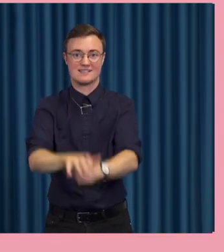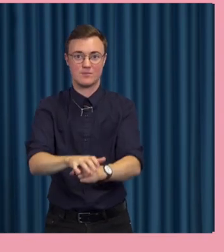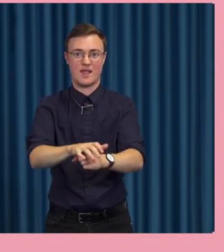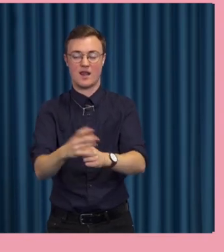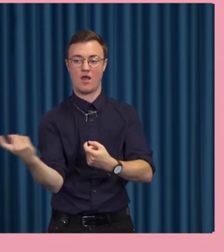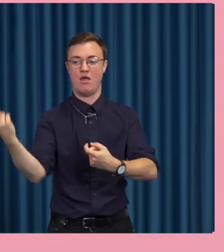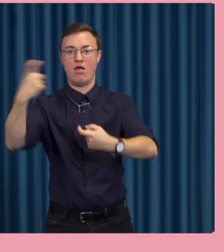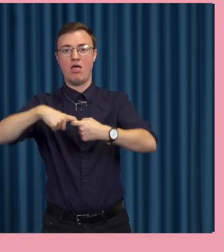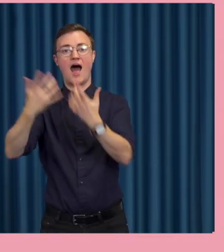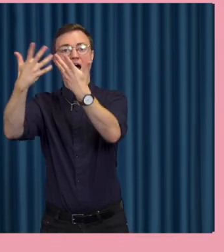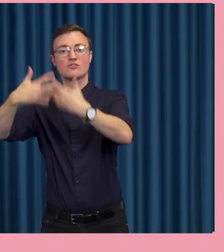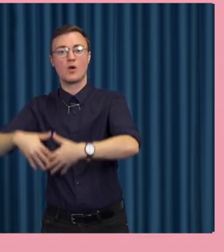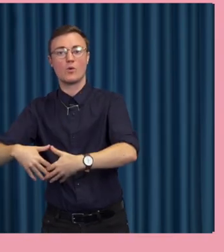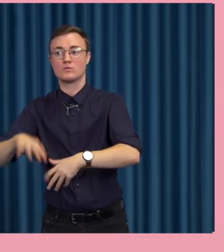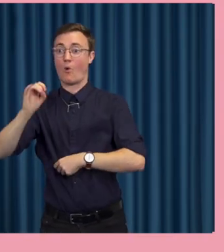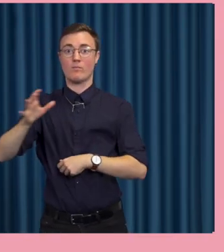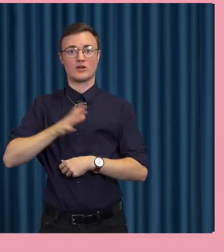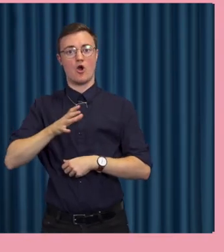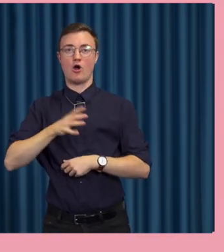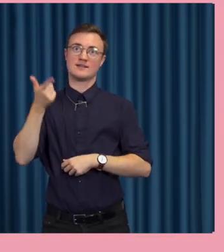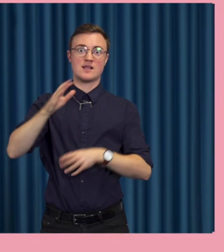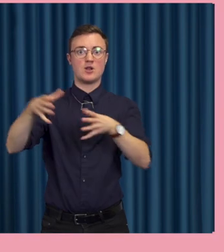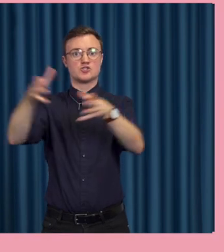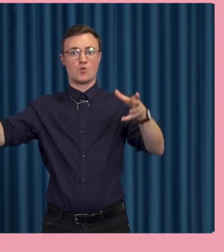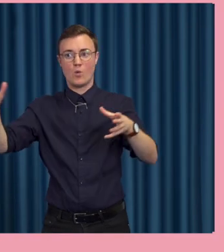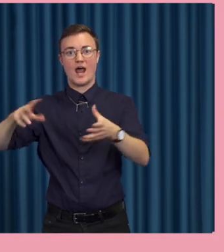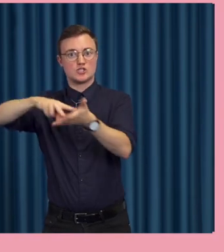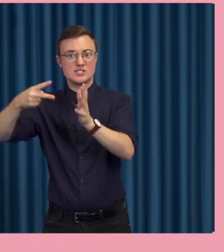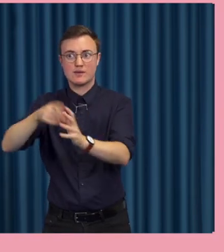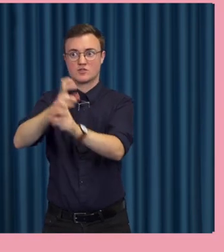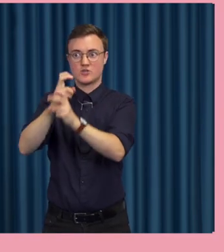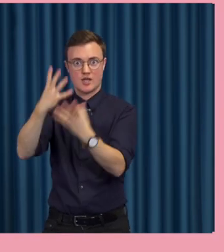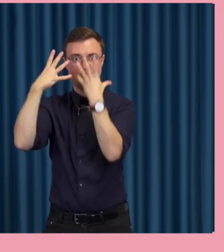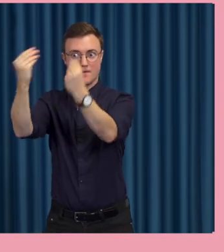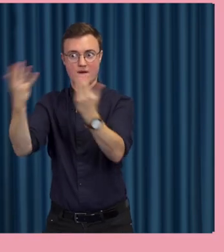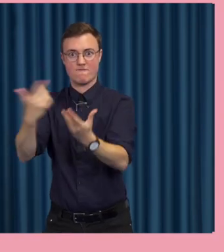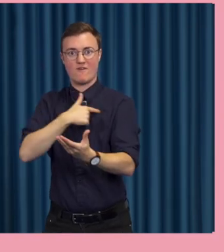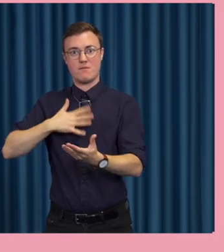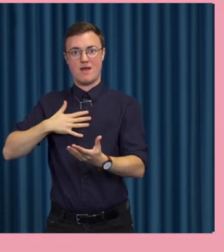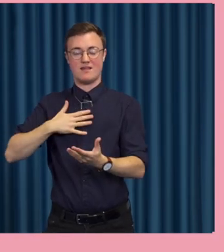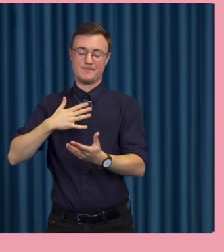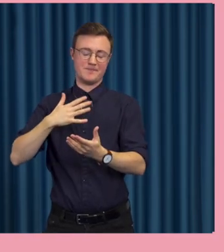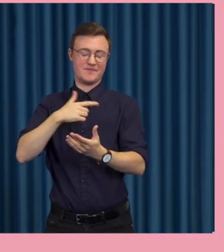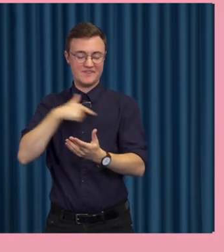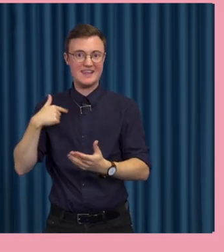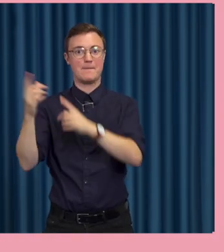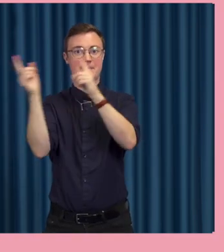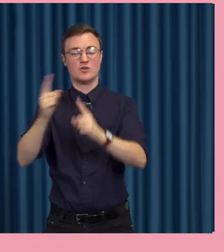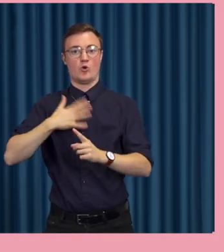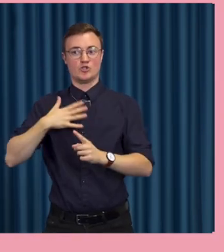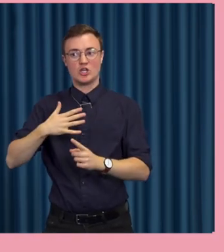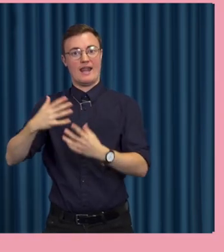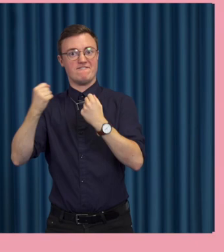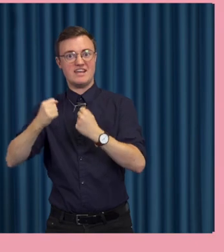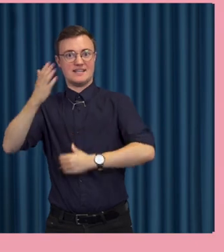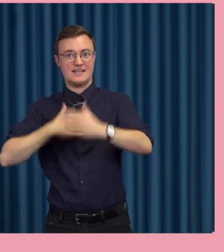samspelar med automation. Det vill säga om man har storskaliga lärande system som försöker förstå vad är individuellt relevant, så är det ju individuellt